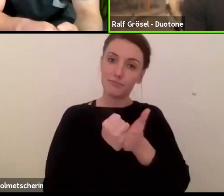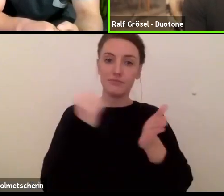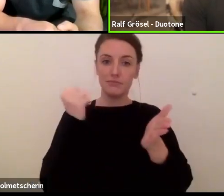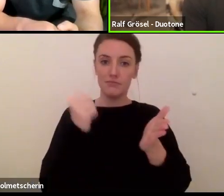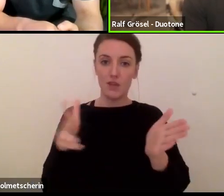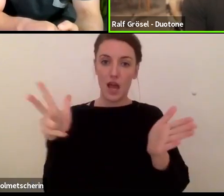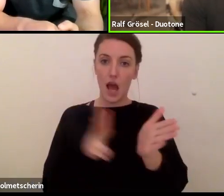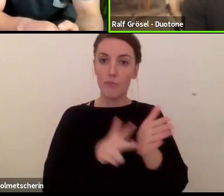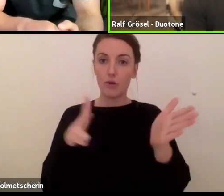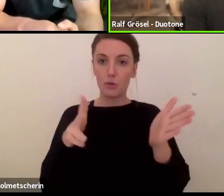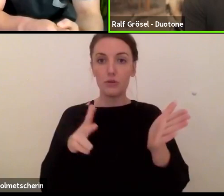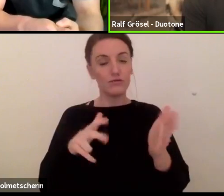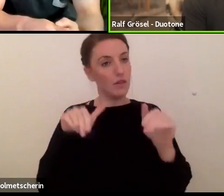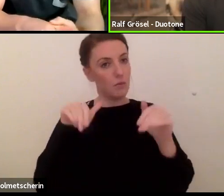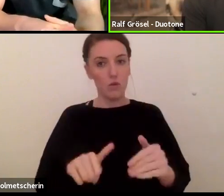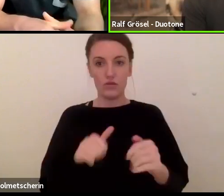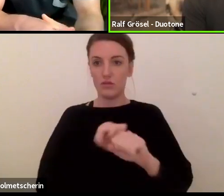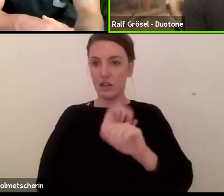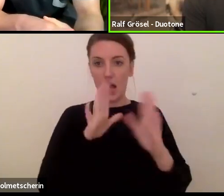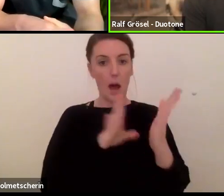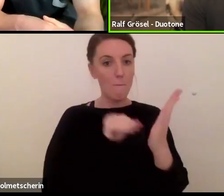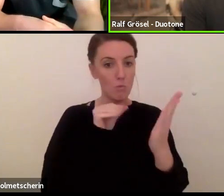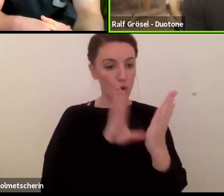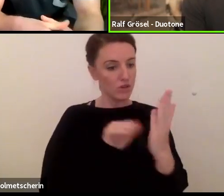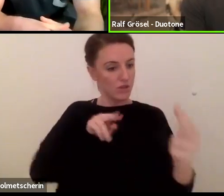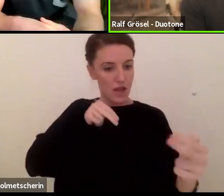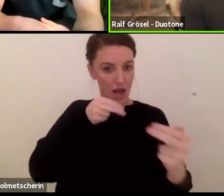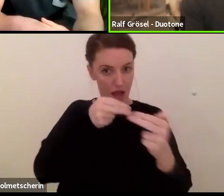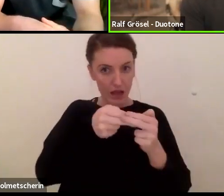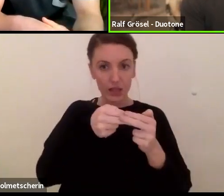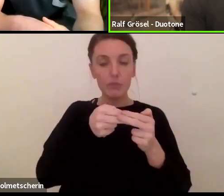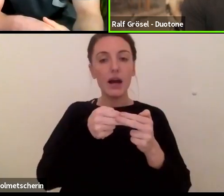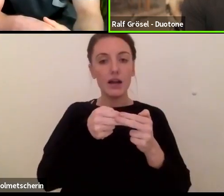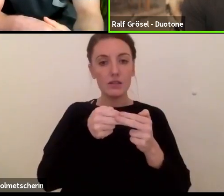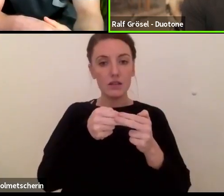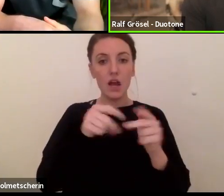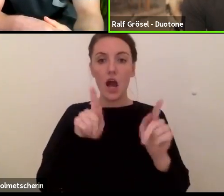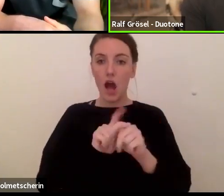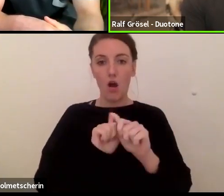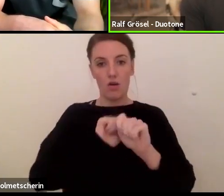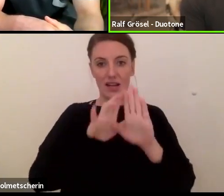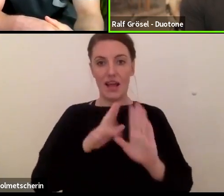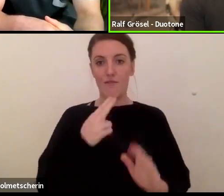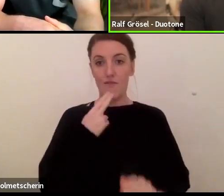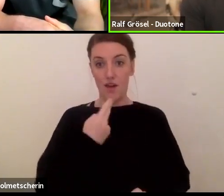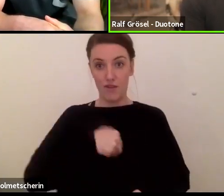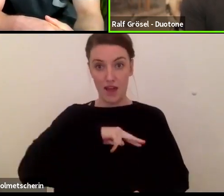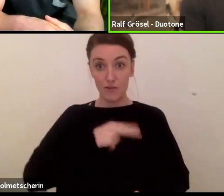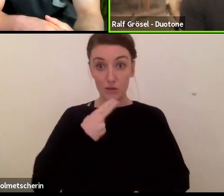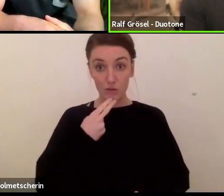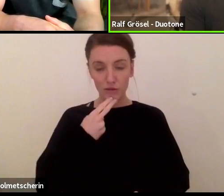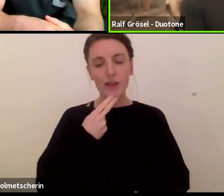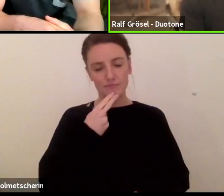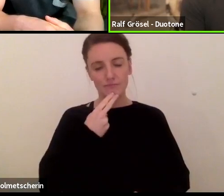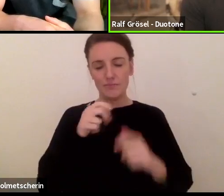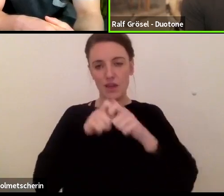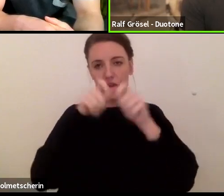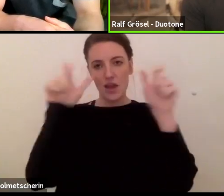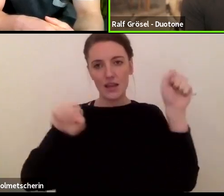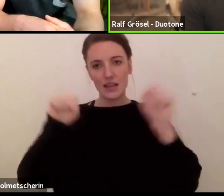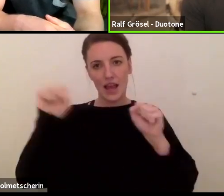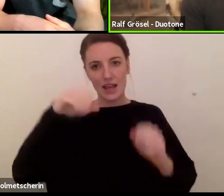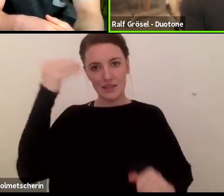Muster, die also Vorserienmuster sind. Und die werden immer vom Kite-Designer freigegeben. Aber nicht alleine, sondern im Team.